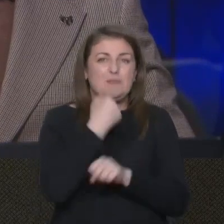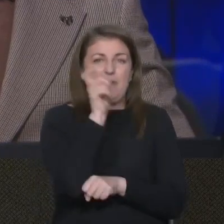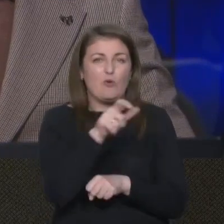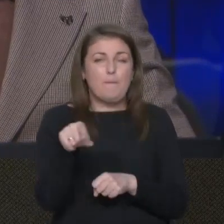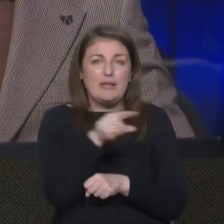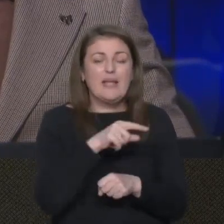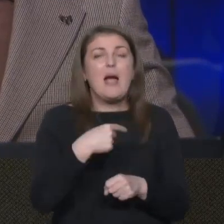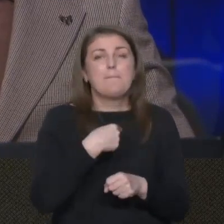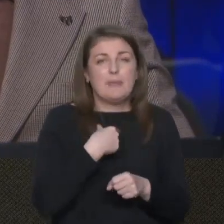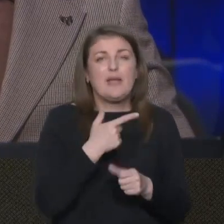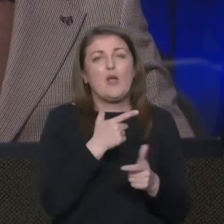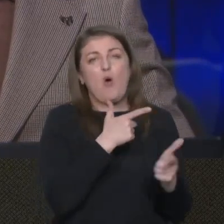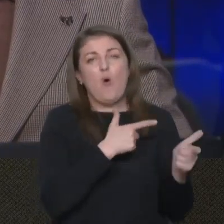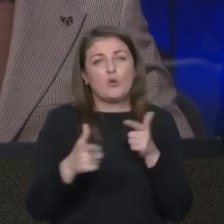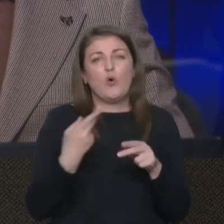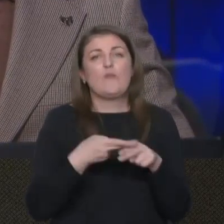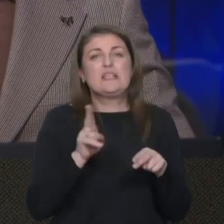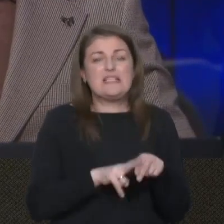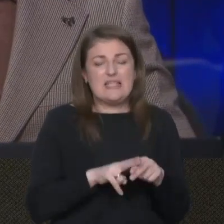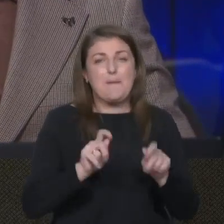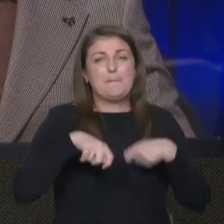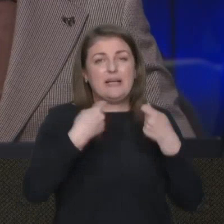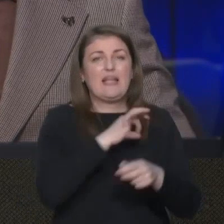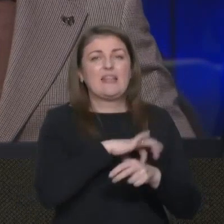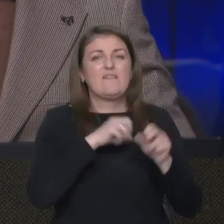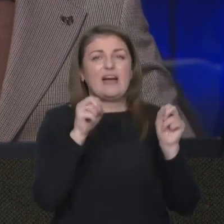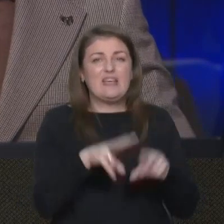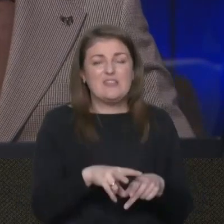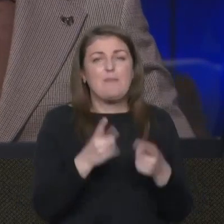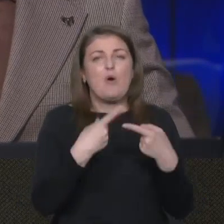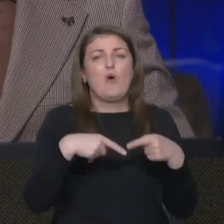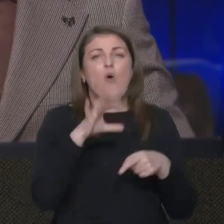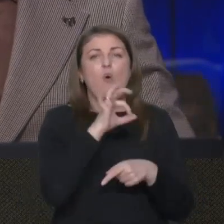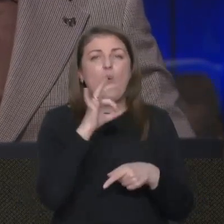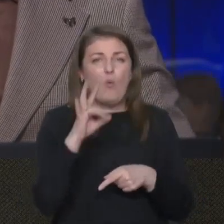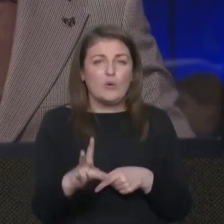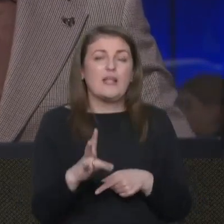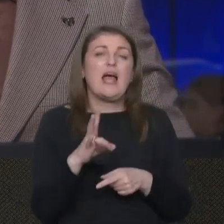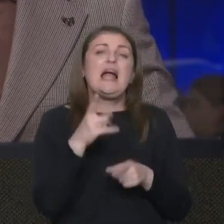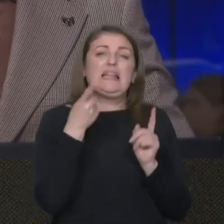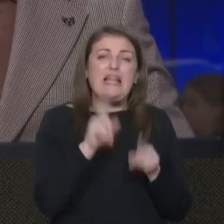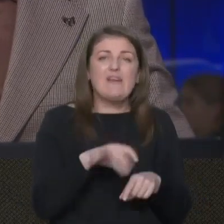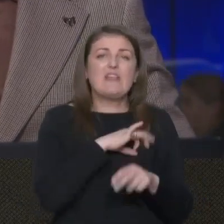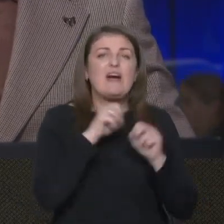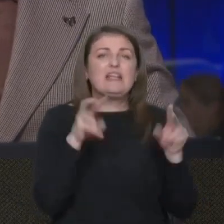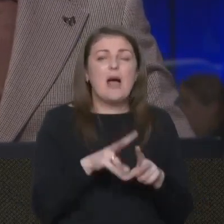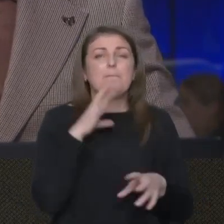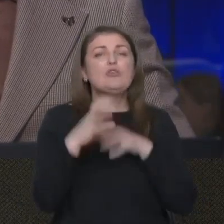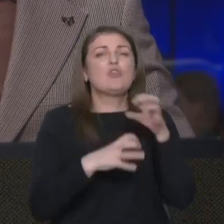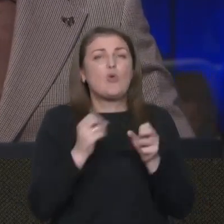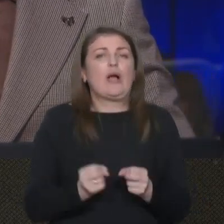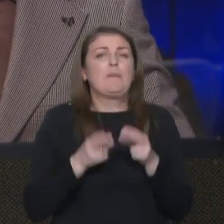Тобто ми готові це передати фахівцям ООН, навіть фахівцям Міжнародного